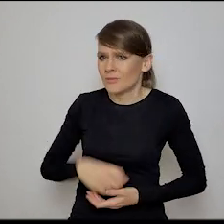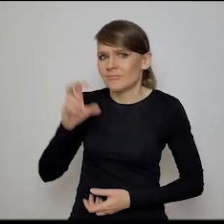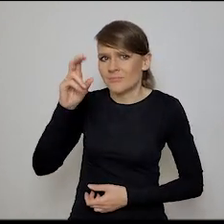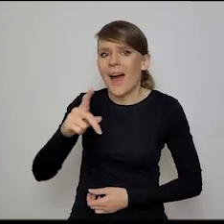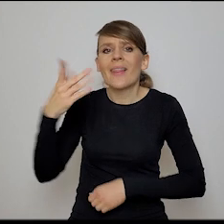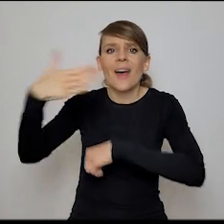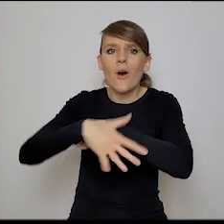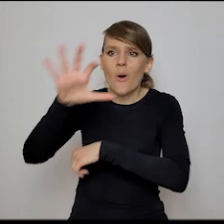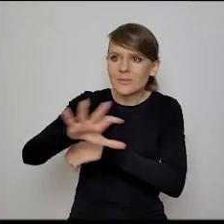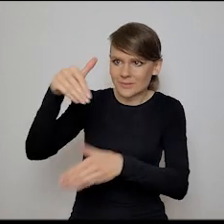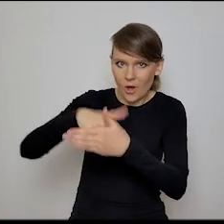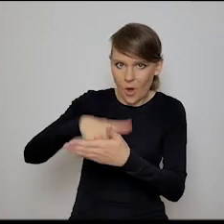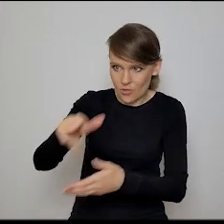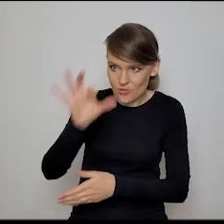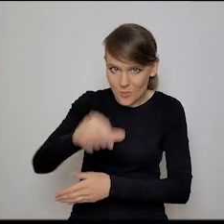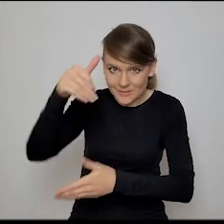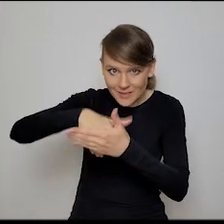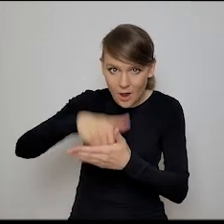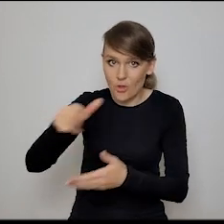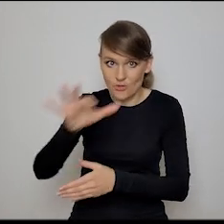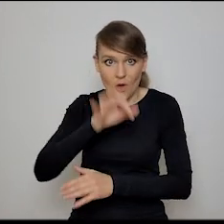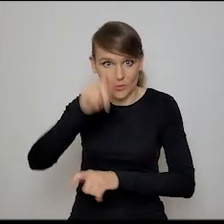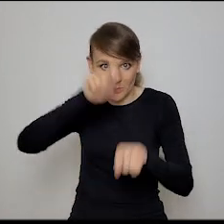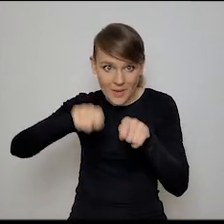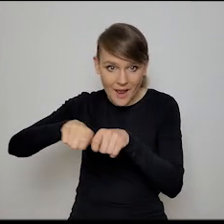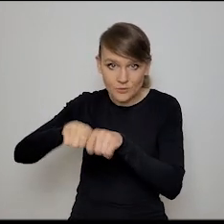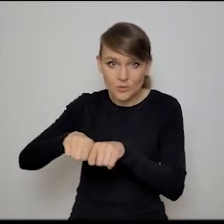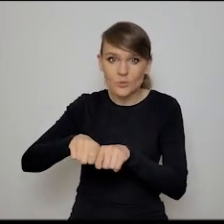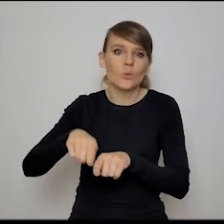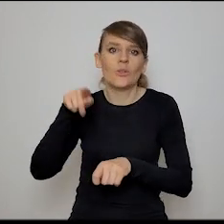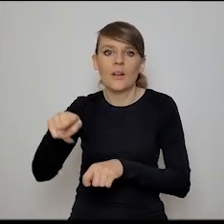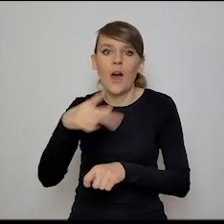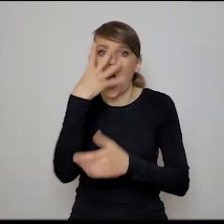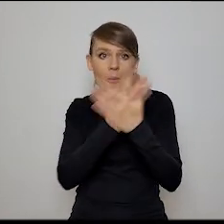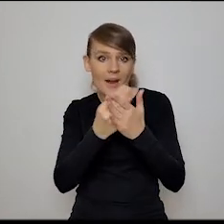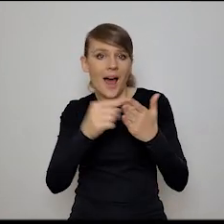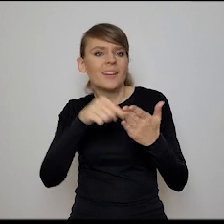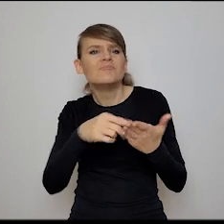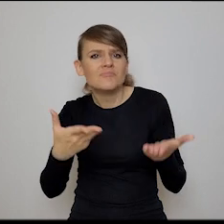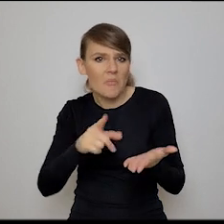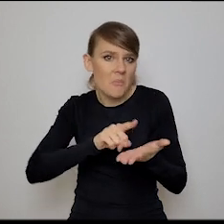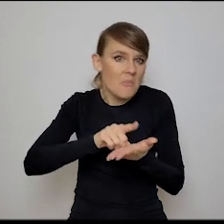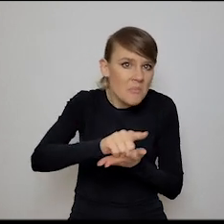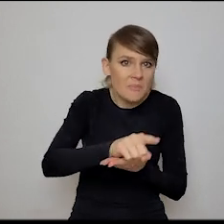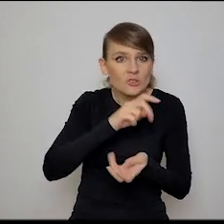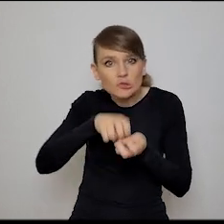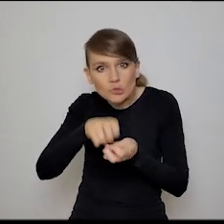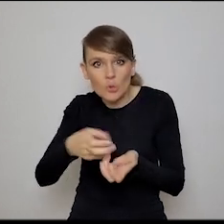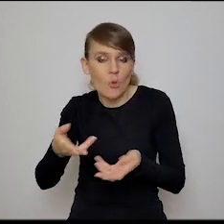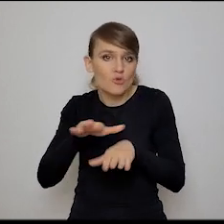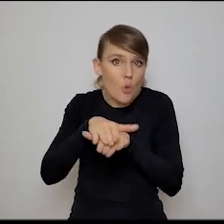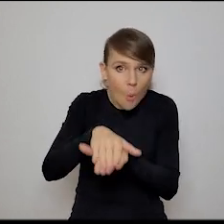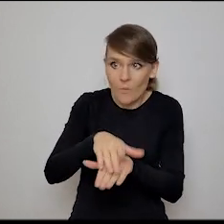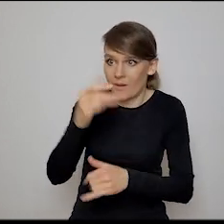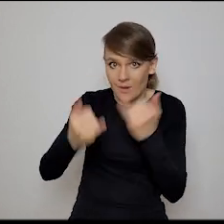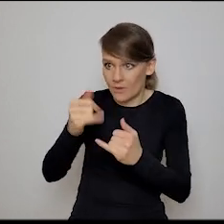behawioru bardzo często. Czy się dobrze zachował, czy poprawnie sprawdził, kto jest na obrazy, czy mysza, czy szczur, czy żółw. I jeśli tak,